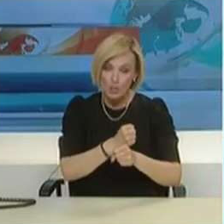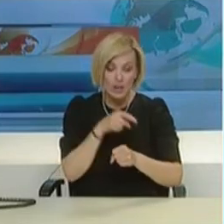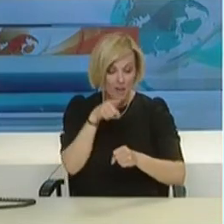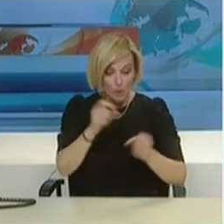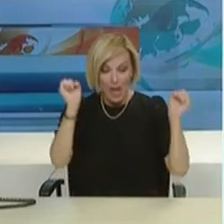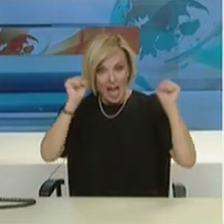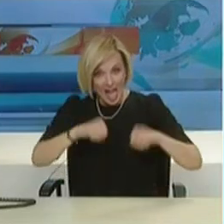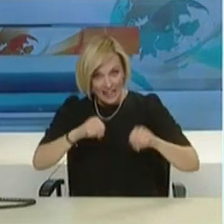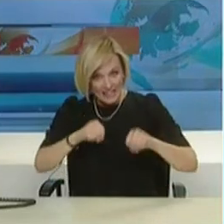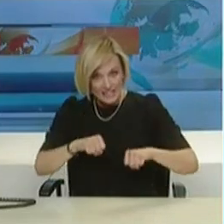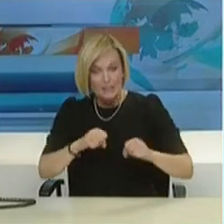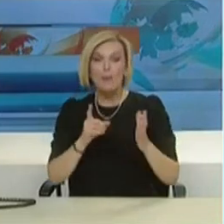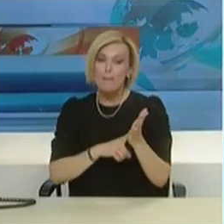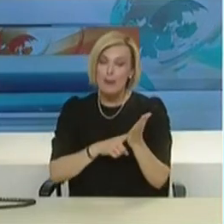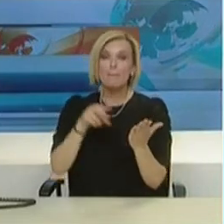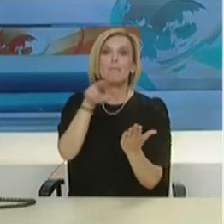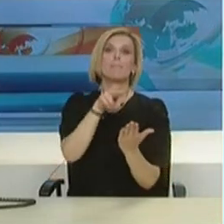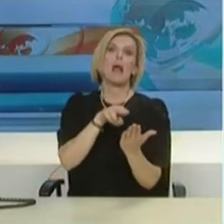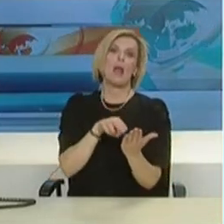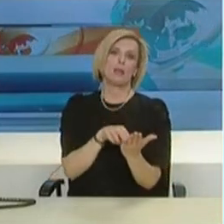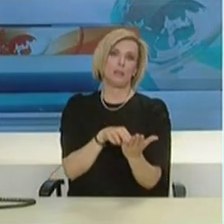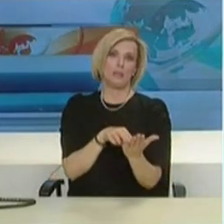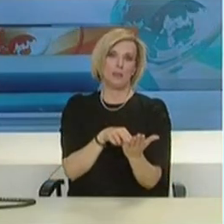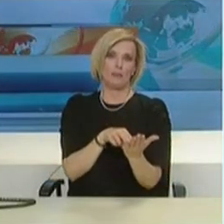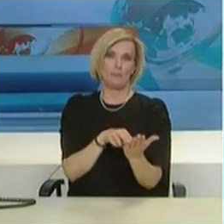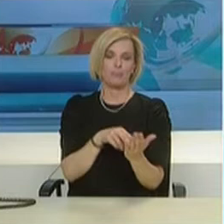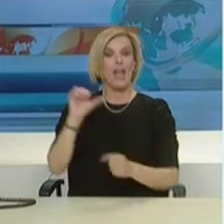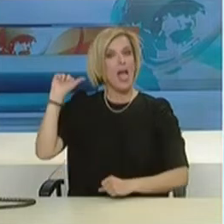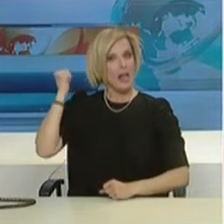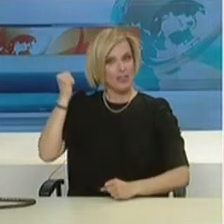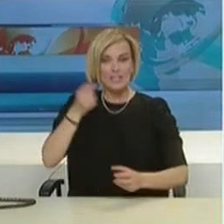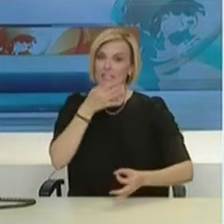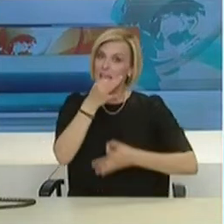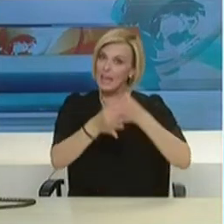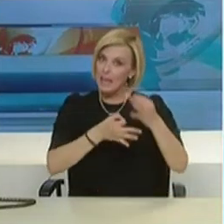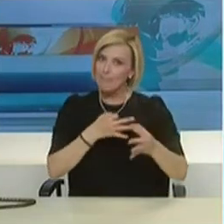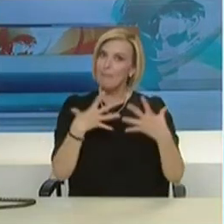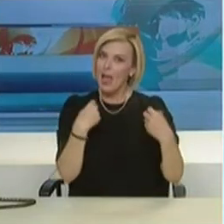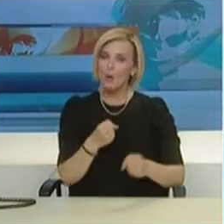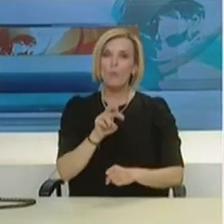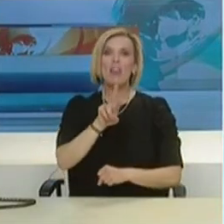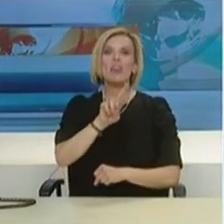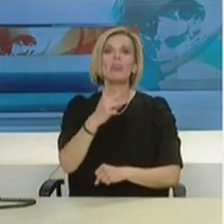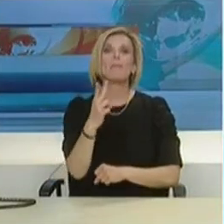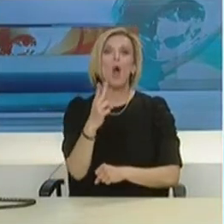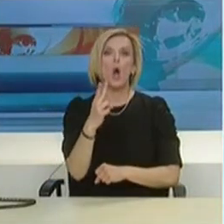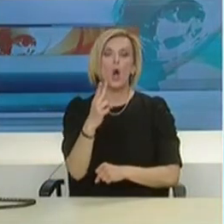υπό μορφή κλινικής μελέτης. Ακούσατε χθες ότι έχουμε έναν διπλό συνδυασμό που δείχνει πάρα πολύ καλά αποτελέσματα.